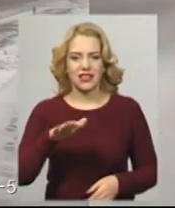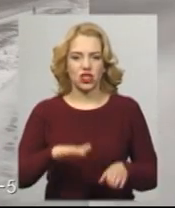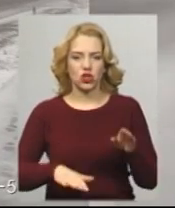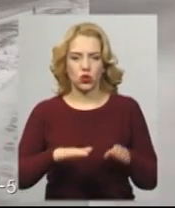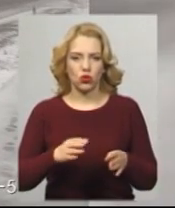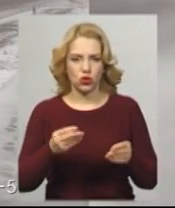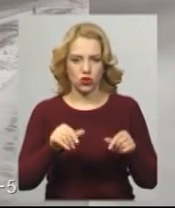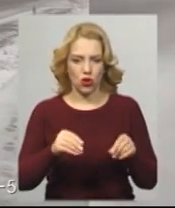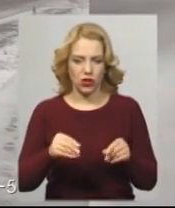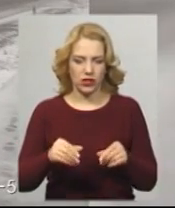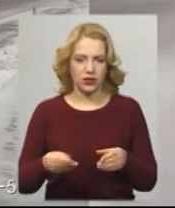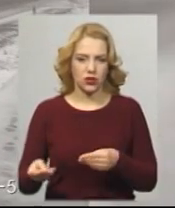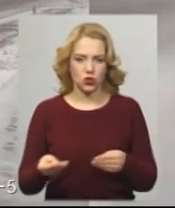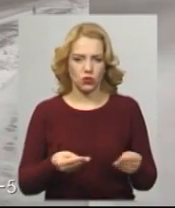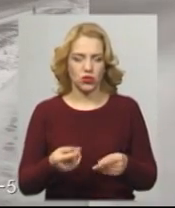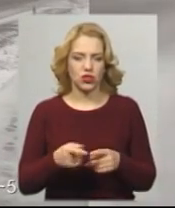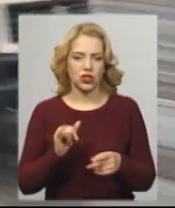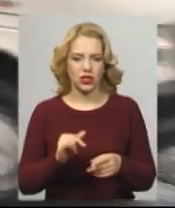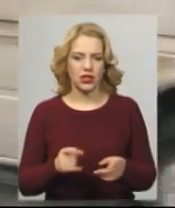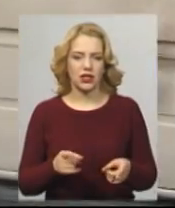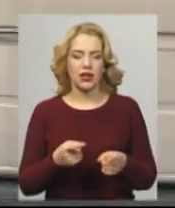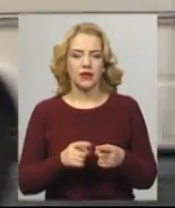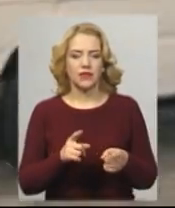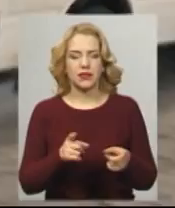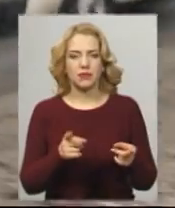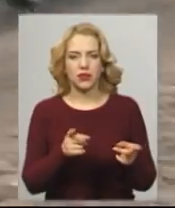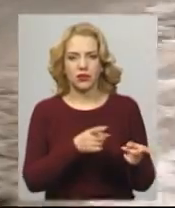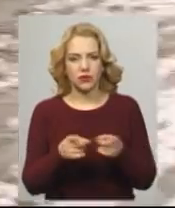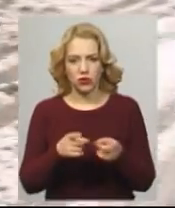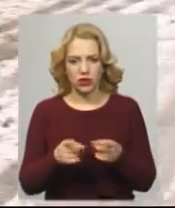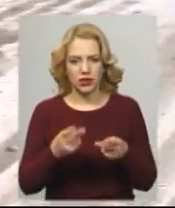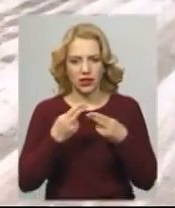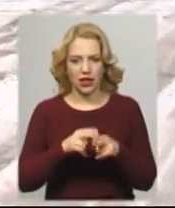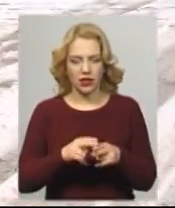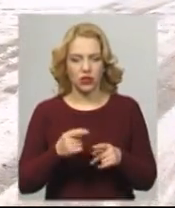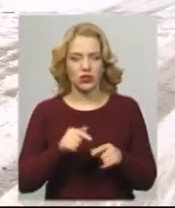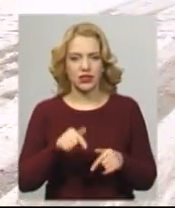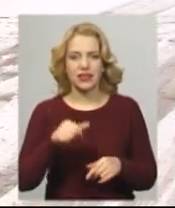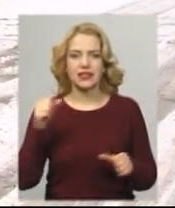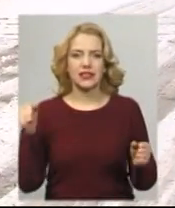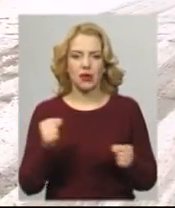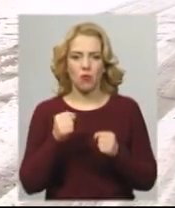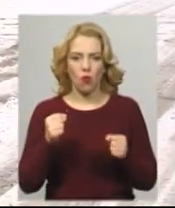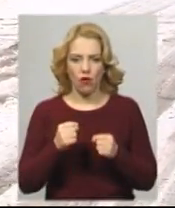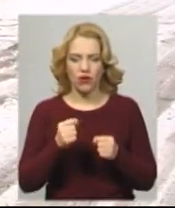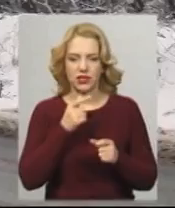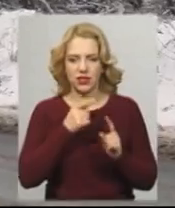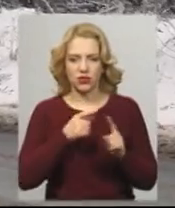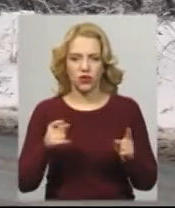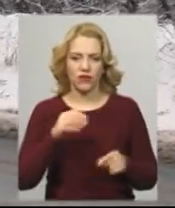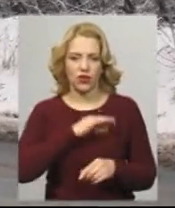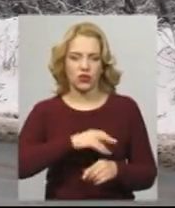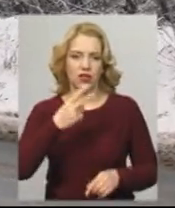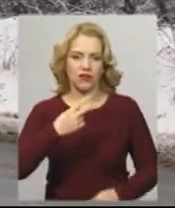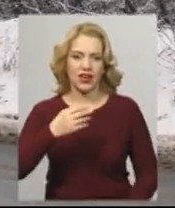підготували 300 одиниць техніки, задіяної у розчистці та обробці доріг. За цей зимовий сезон уже використано 20 тисяч тонн